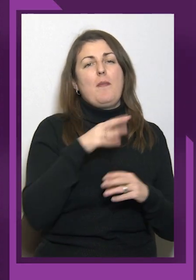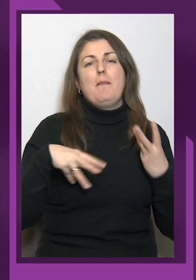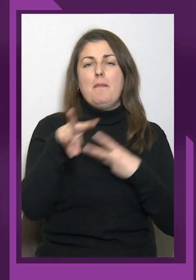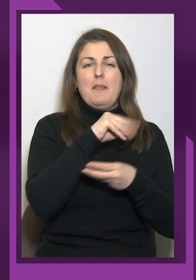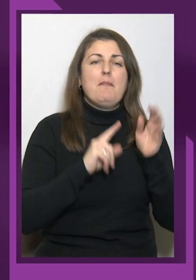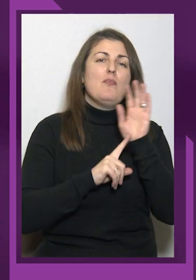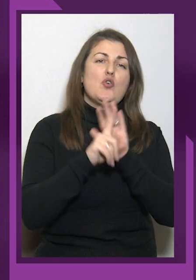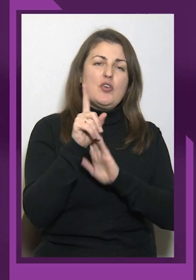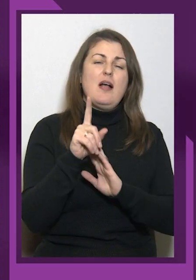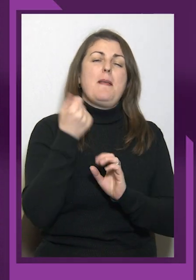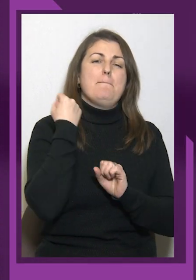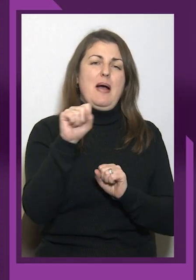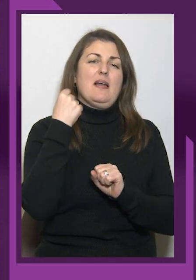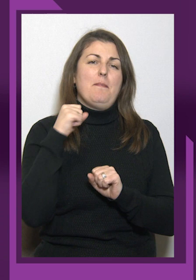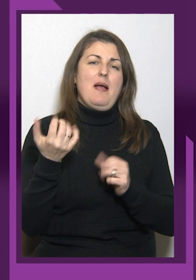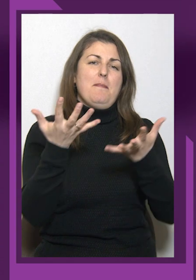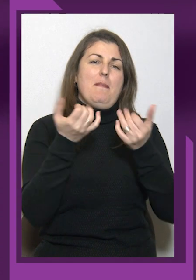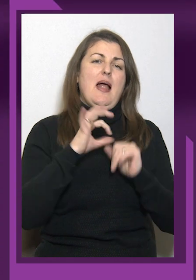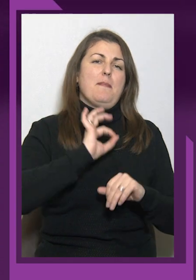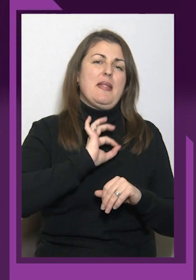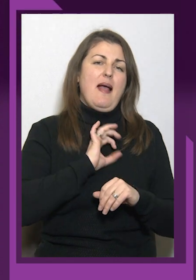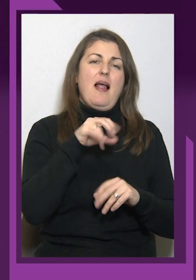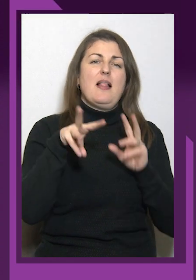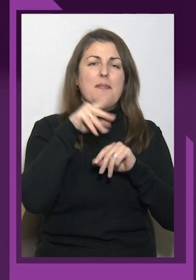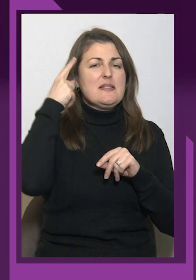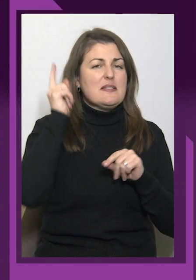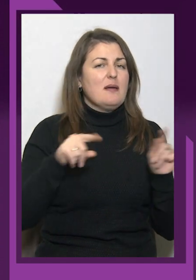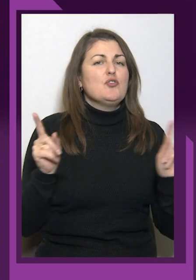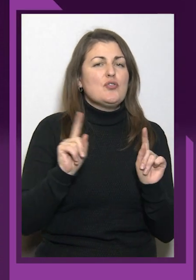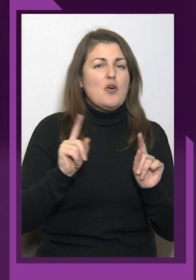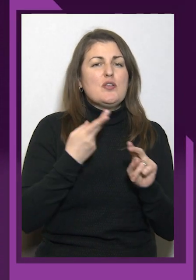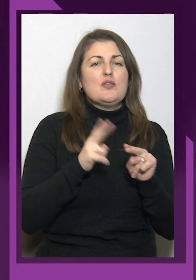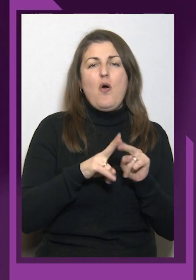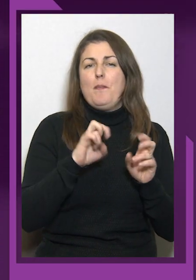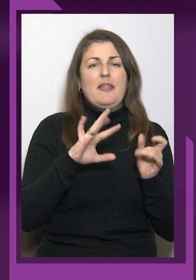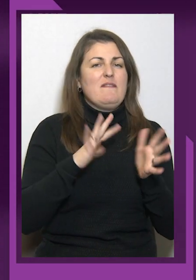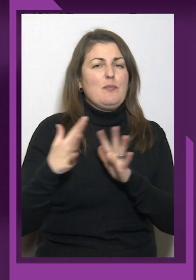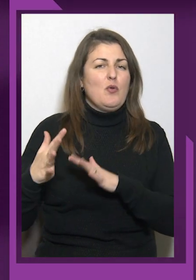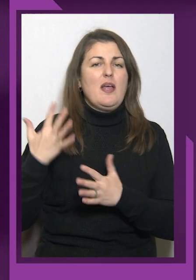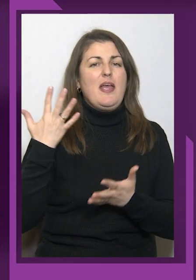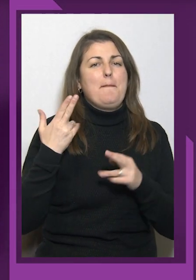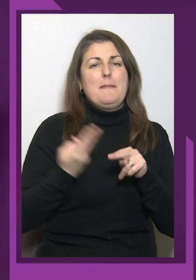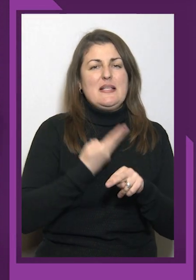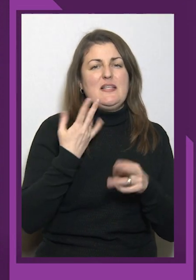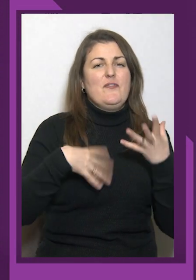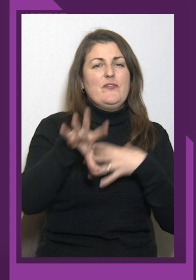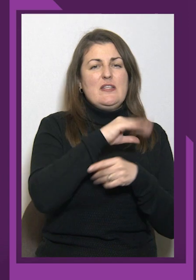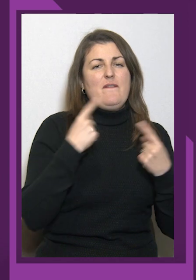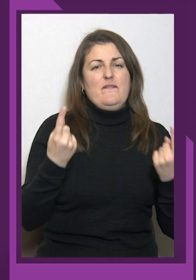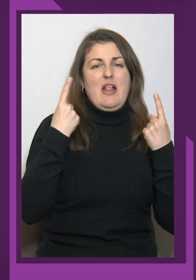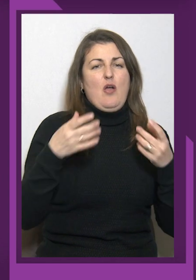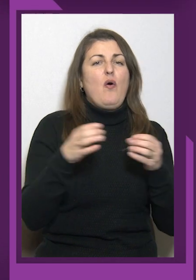Але ми знаємо, що цього б не відбулося і без всієї великої команди і національної збірної